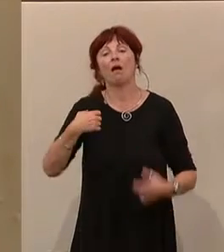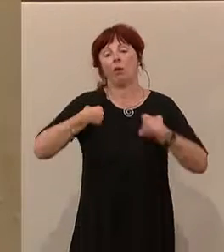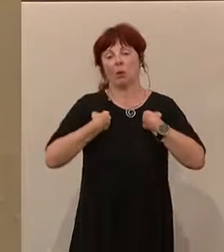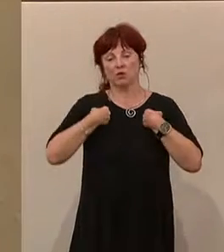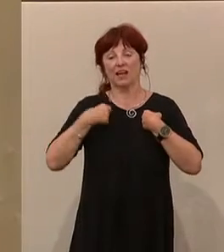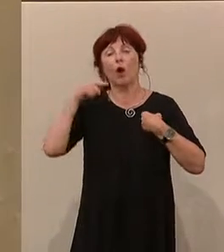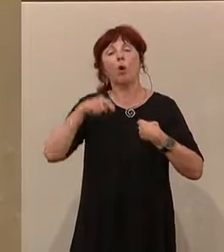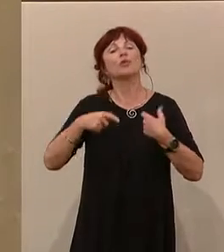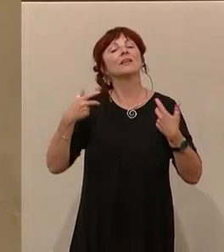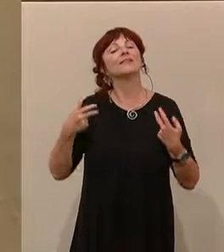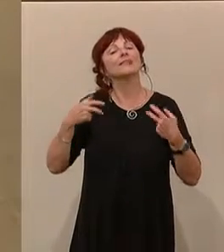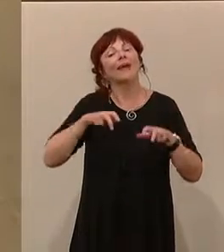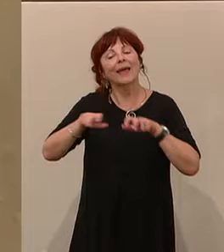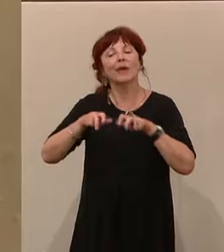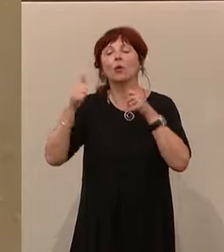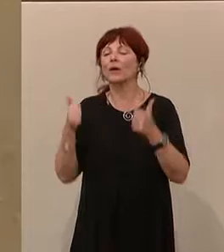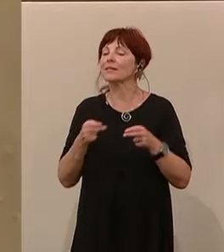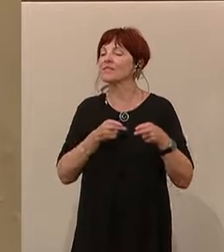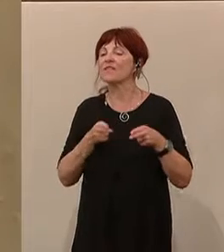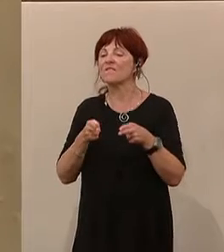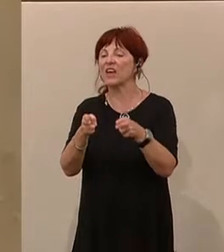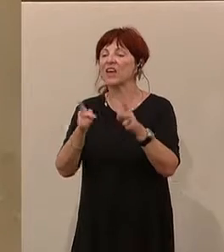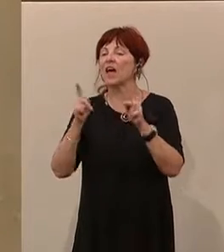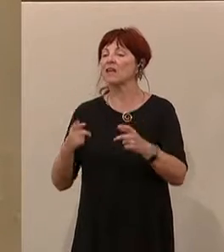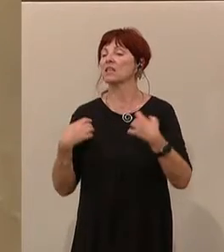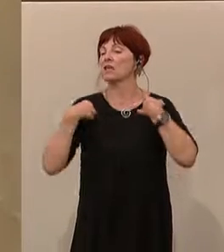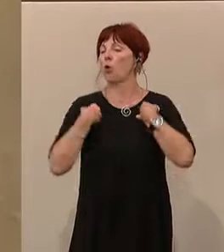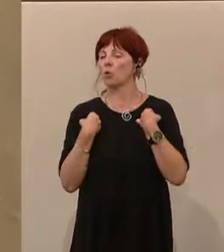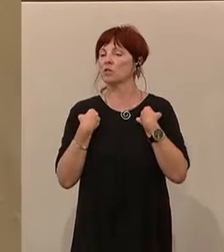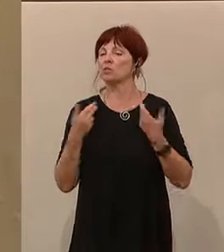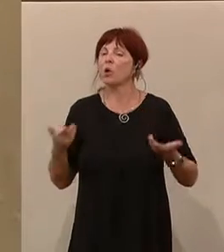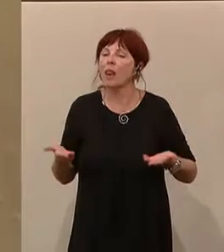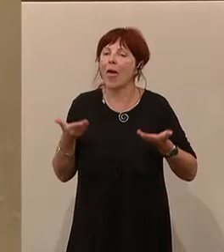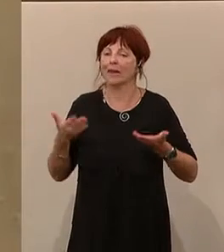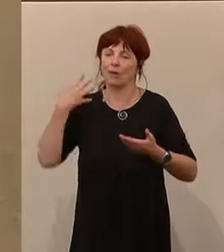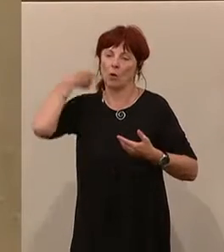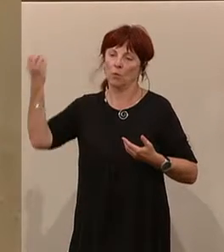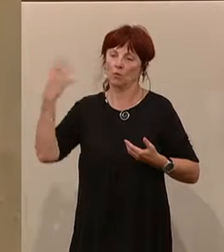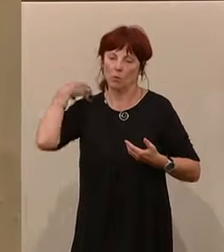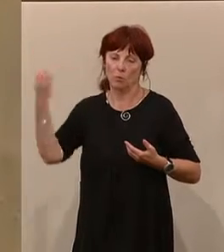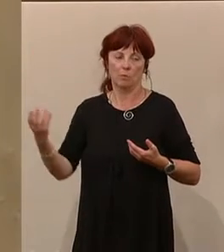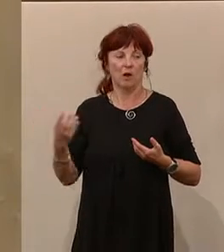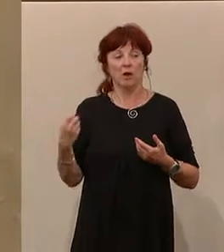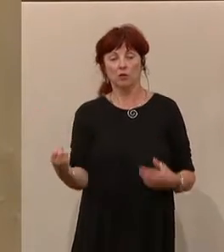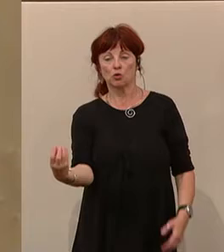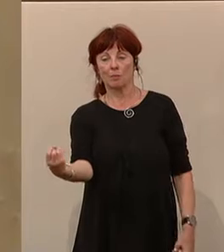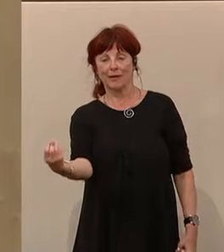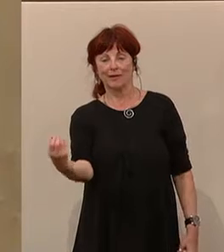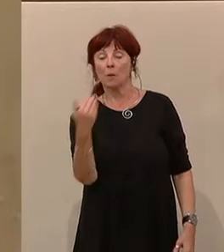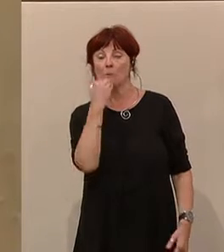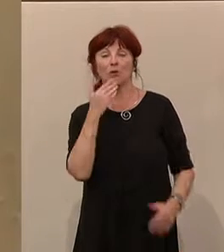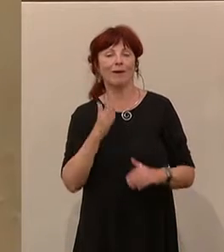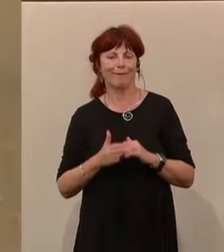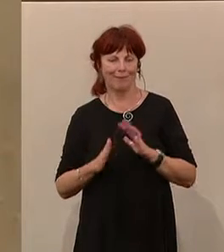entsprechend leichter zu machen. Und hier möchte ich es eigentlich damit auch wieder belassen, denn das Licht blinkt schon. Und möchte enden,